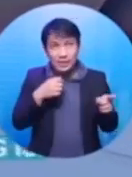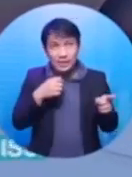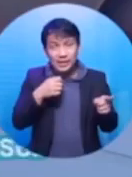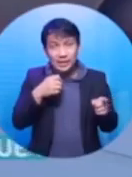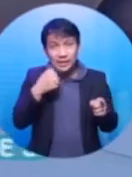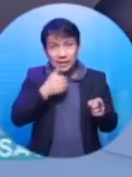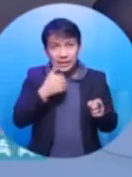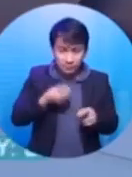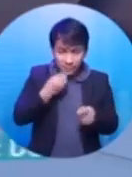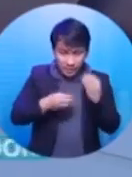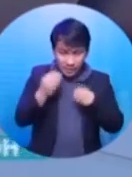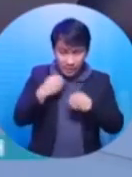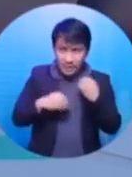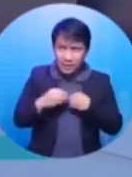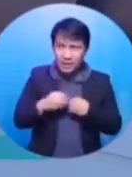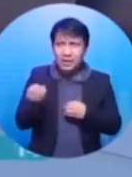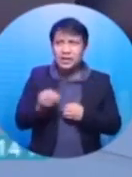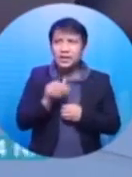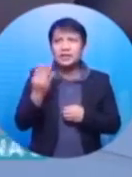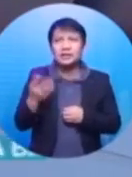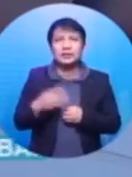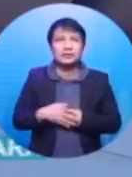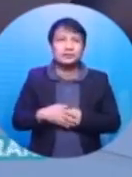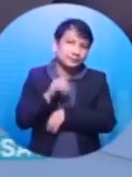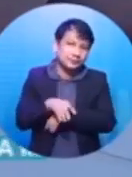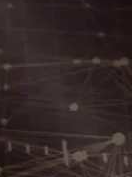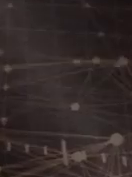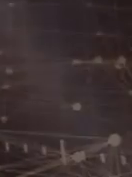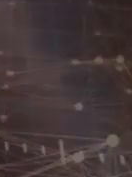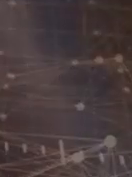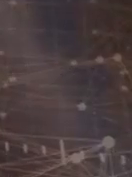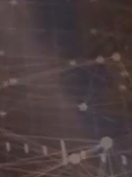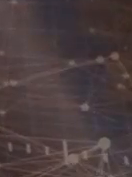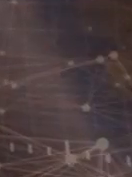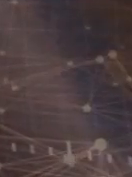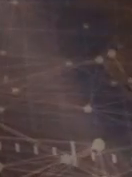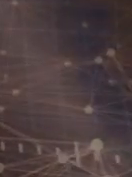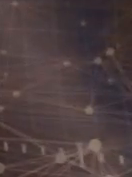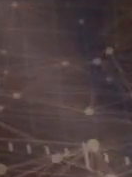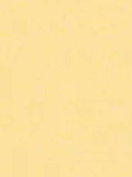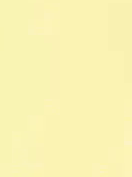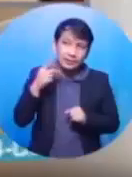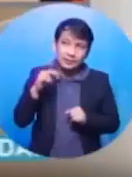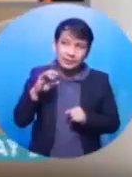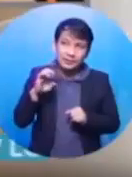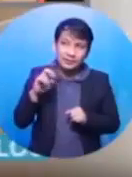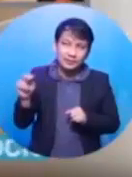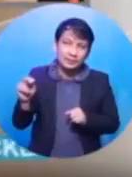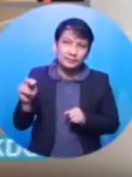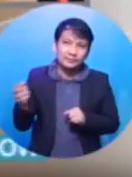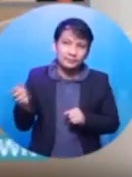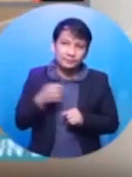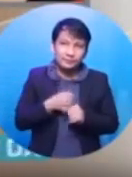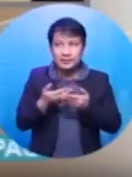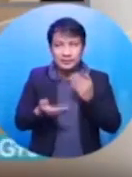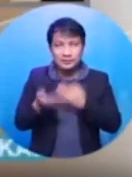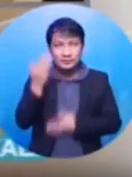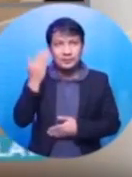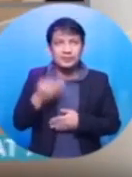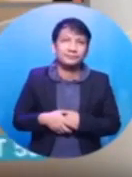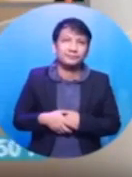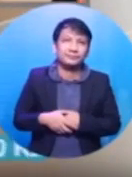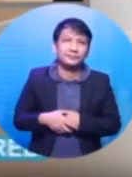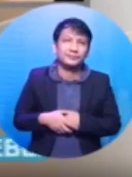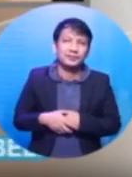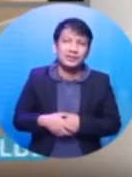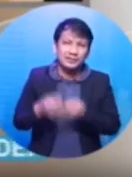po sa pagkain at ano pa nga ba? Chismis! Makausap natin si Ma'am Karen D. Guzman. Miss Karen, good morning po. Hello